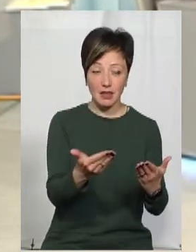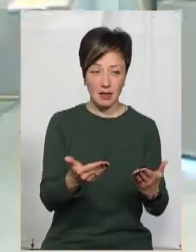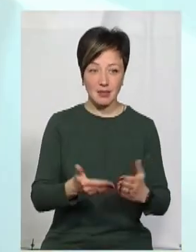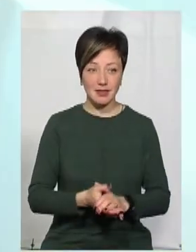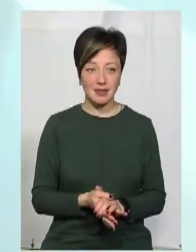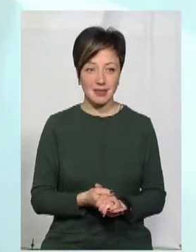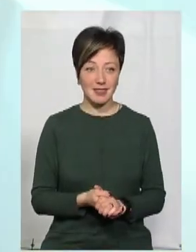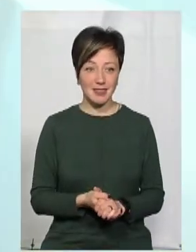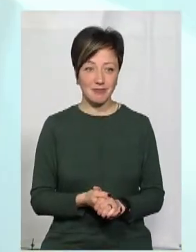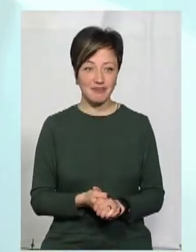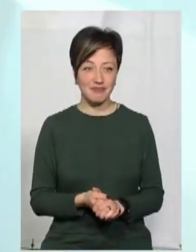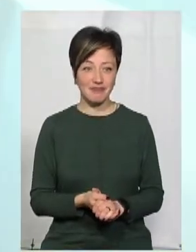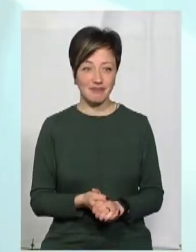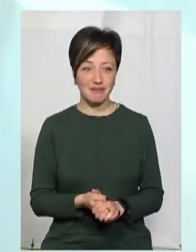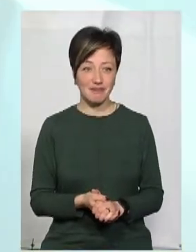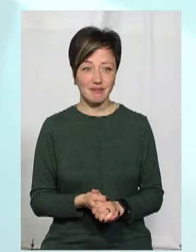знаєте, от,